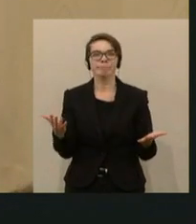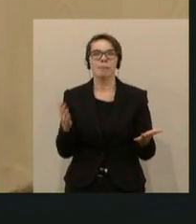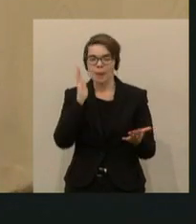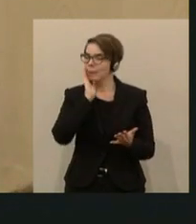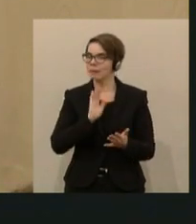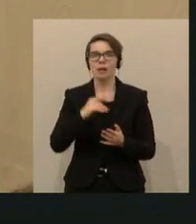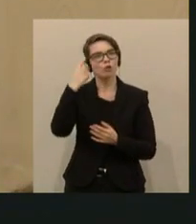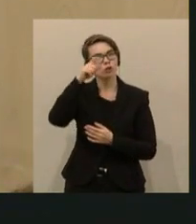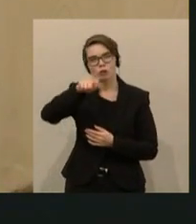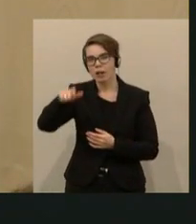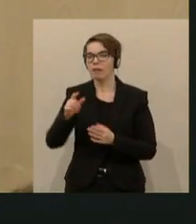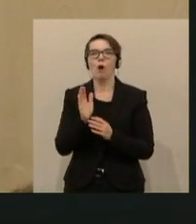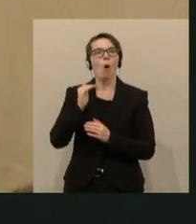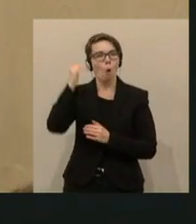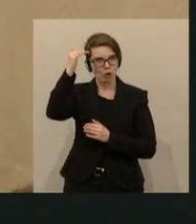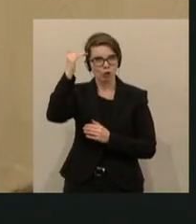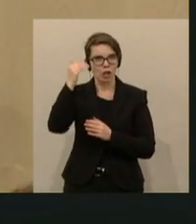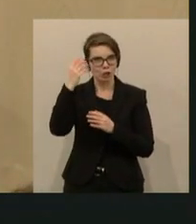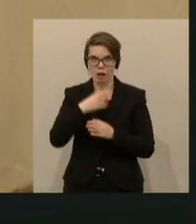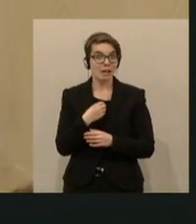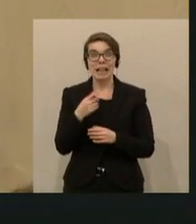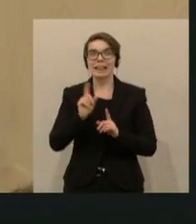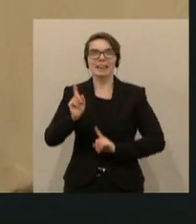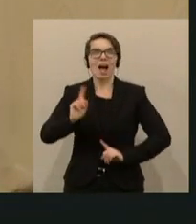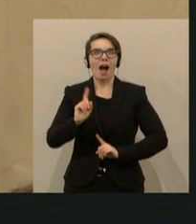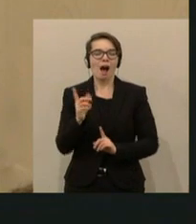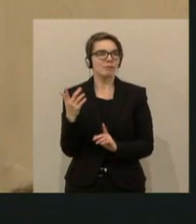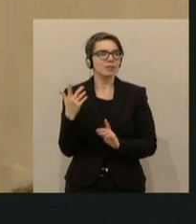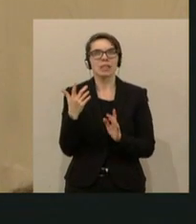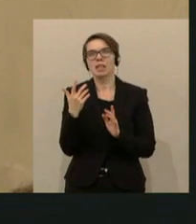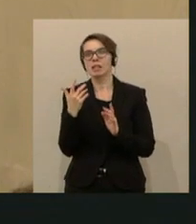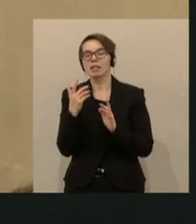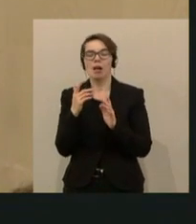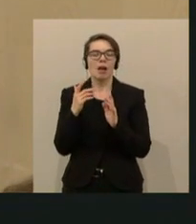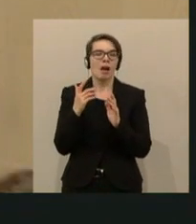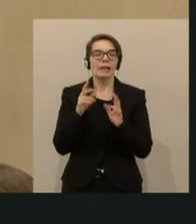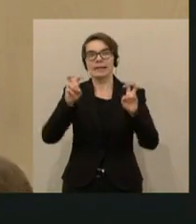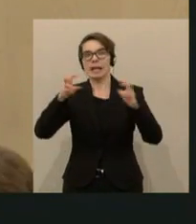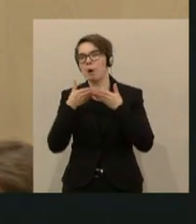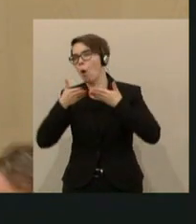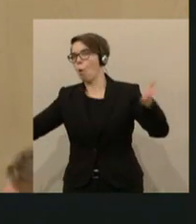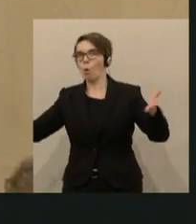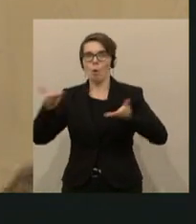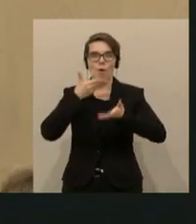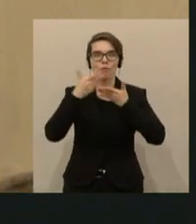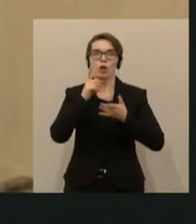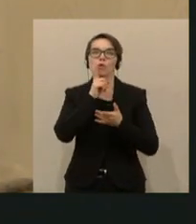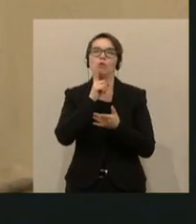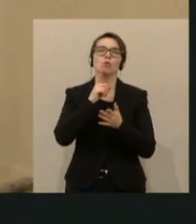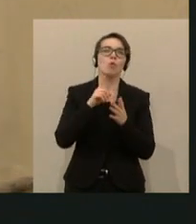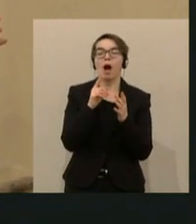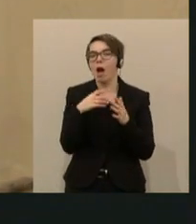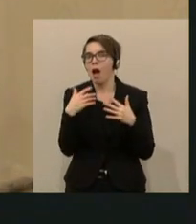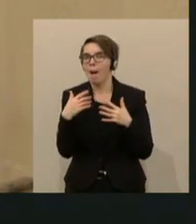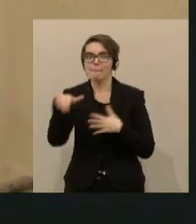noch rein, weil die Hochschülerschaft darf ja in Zukunft nur mehr engste Interessenthemen behandeln und sich nicht mehr äußern. Das ist es.